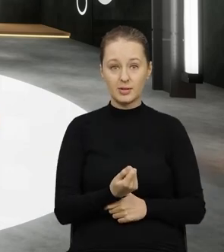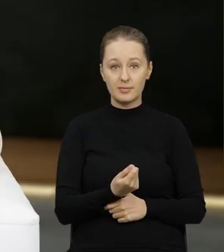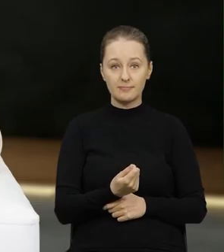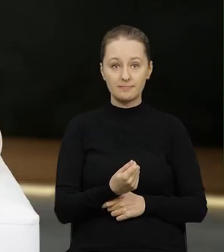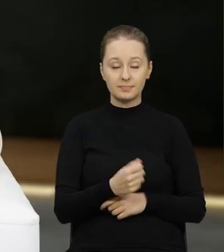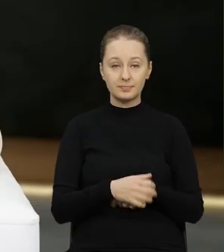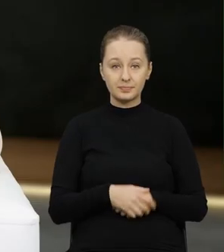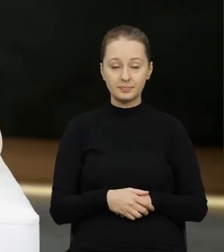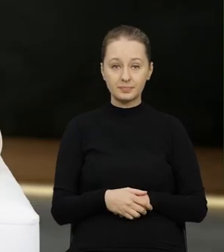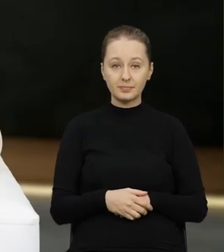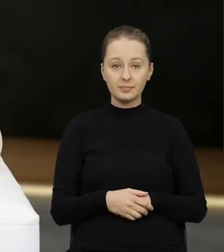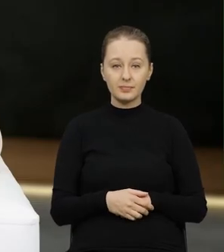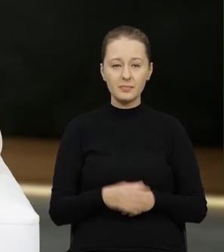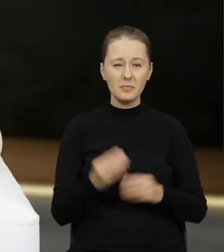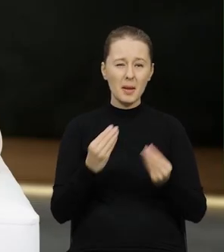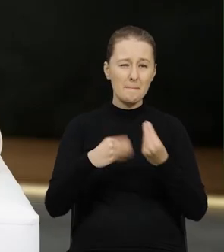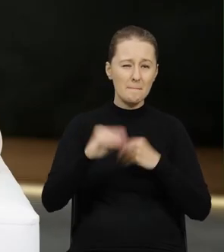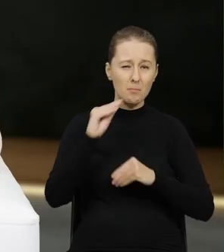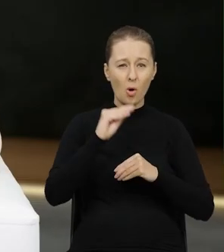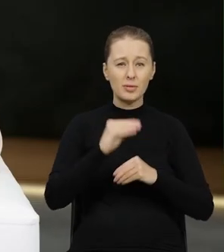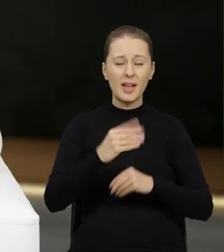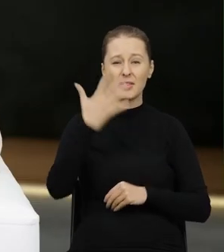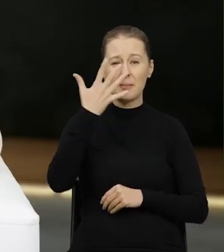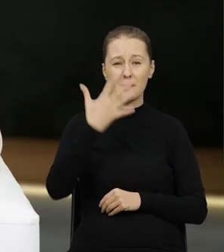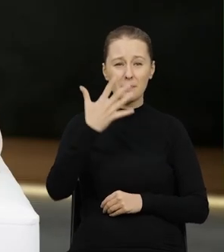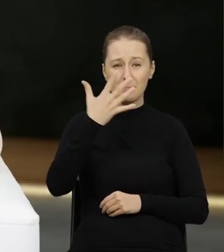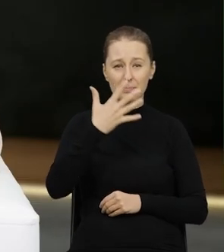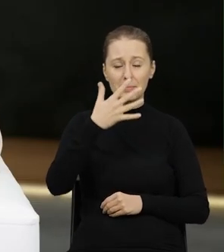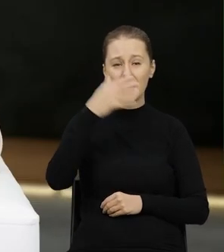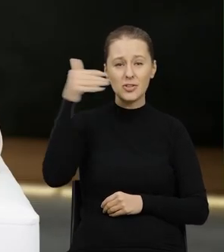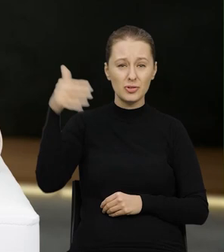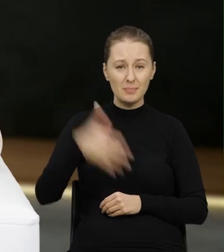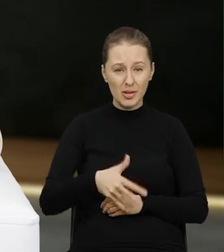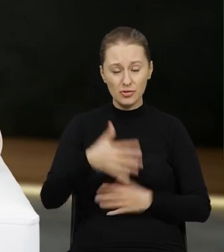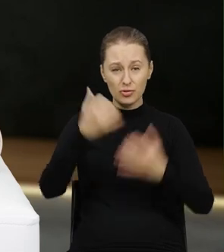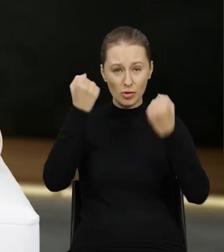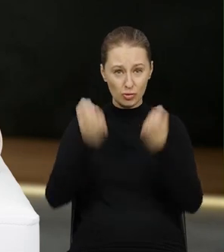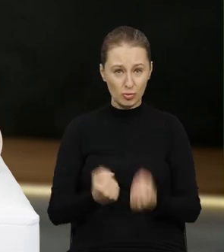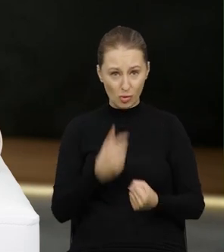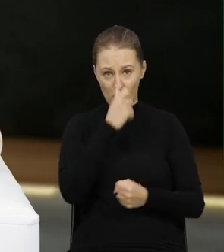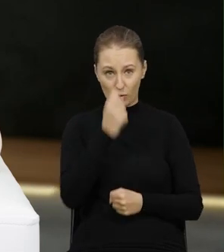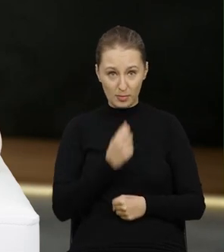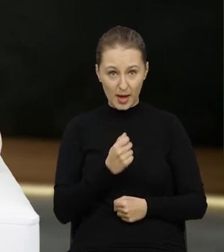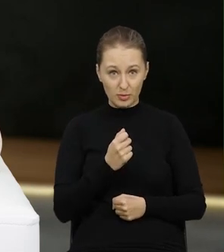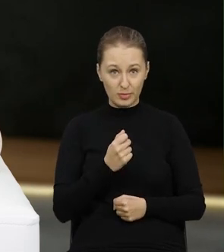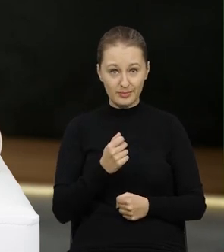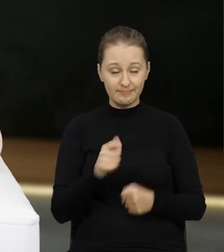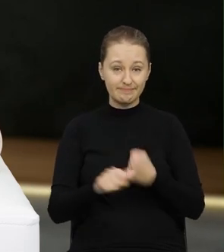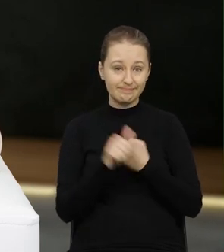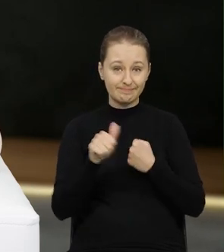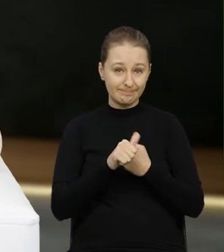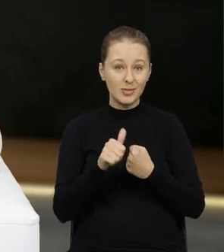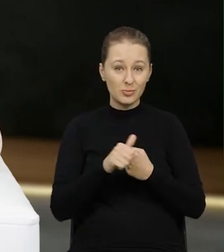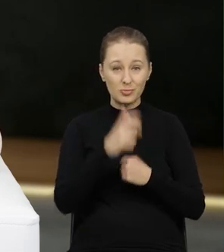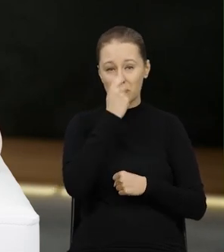No zlokalizowaliśmy ponad 5 tysięcy ton odpadów właśnie tego pochodzenia komunalnego